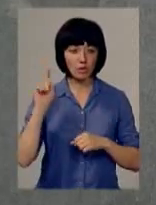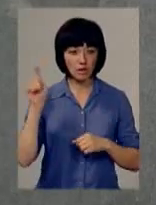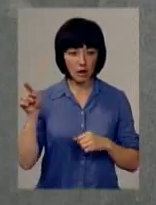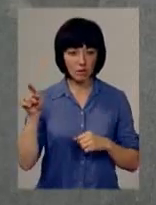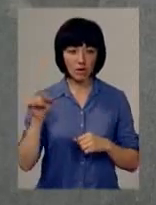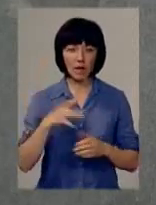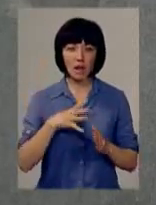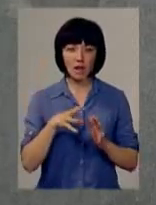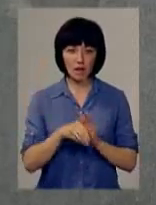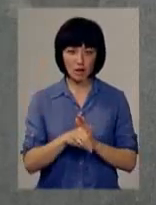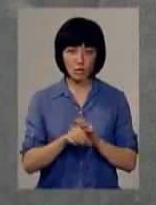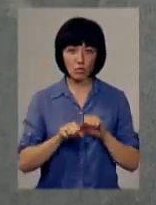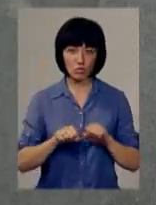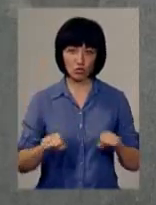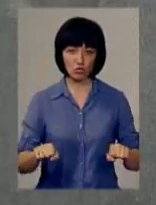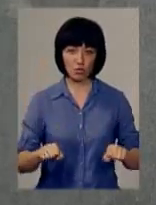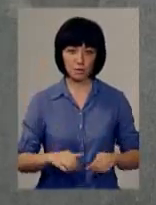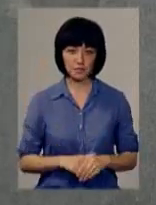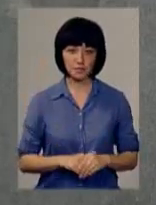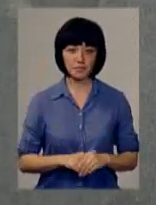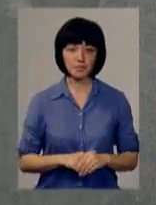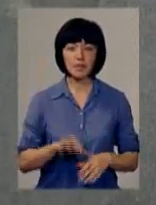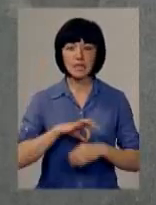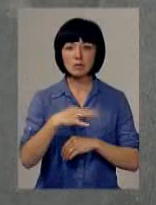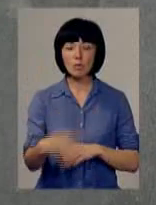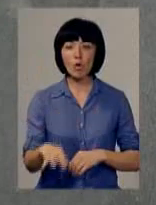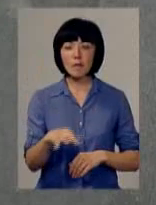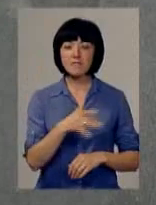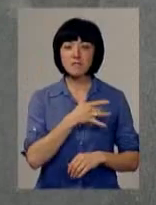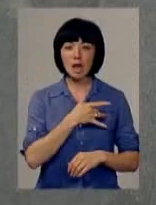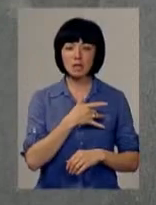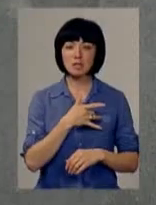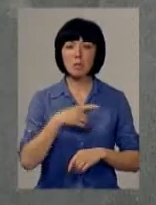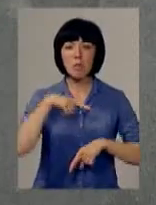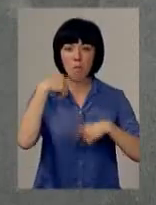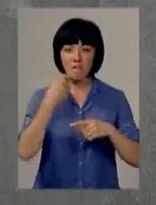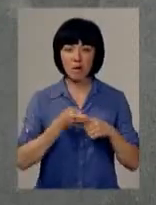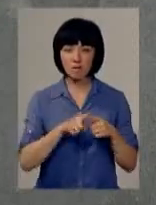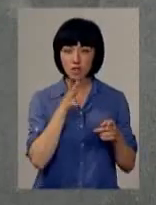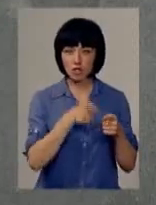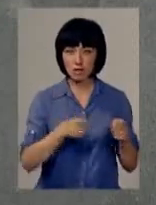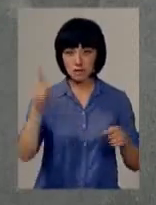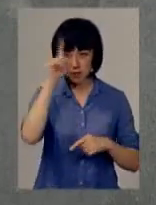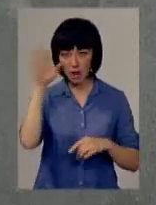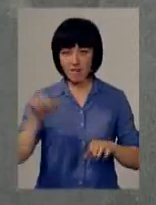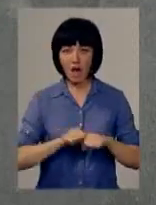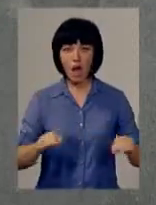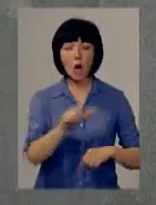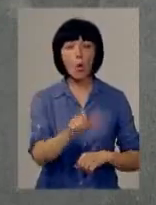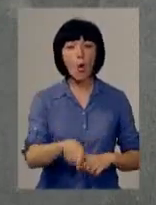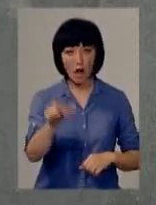і гинуть мужньо. І з болим серця промовляємо в цей час. Слава героям